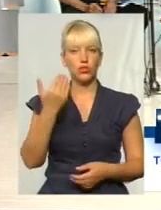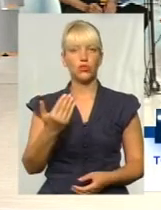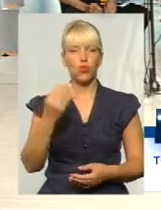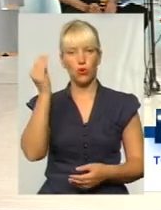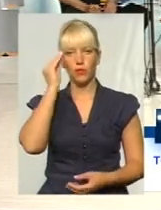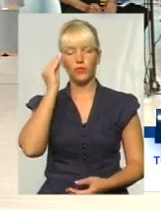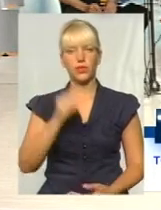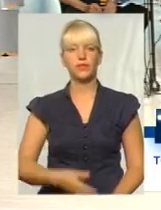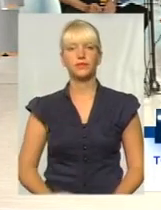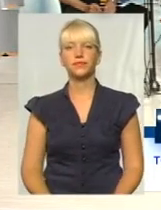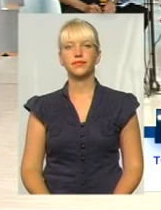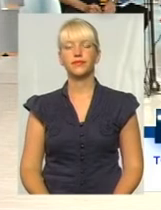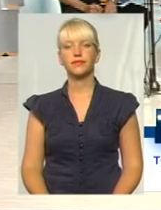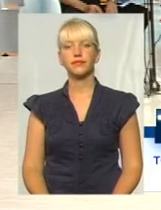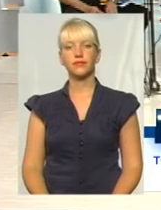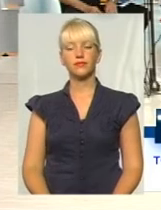його думку. Доброго дня.